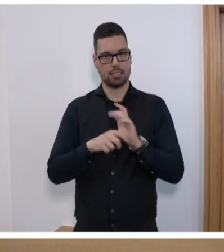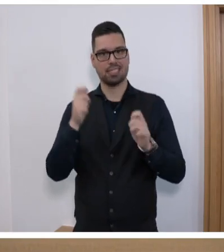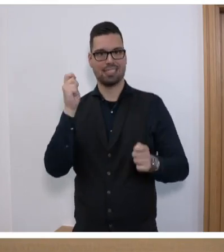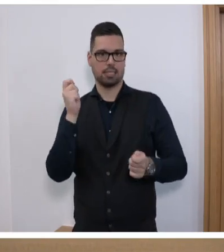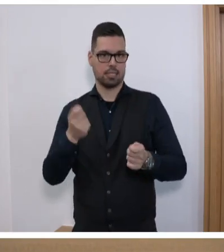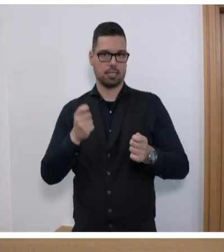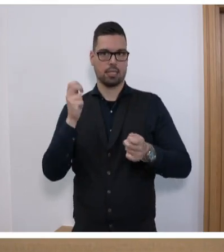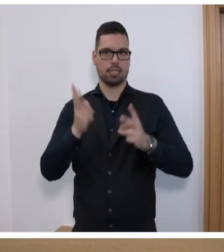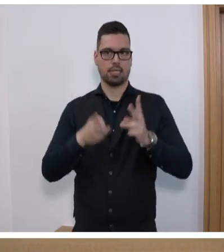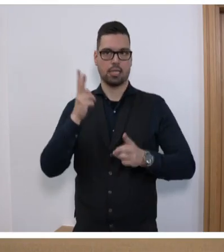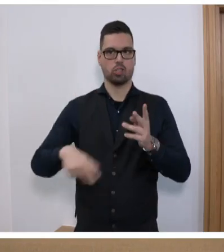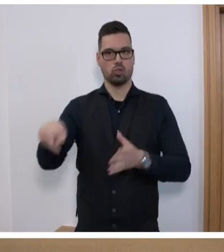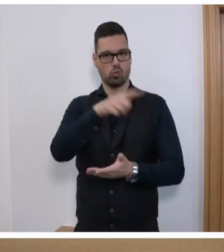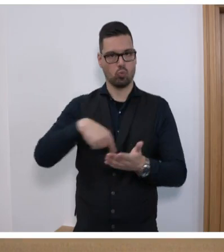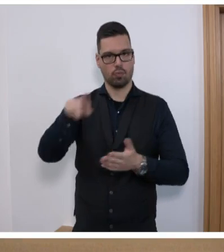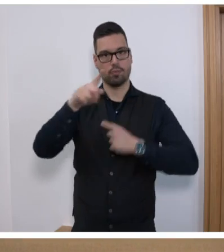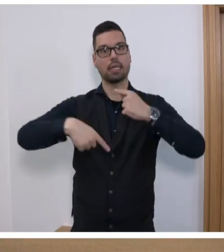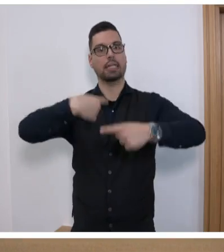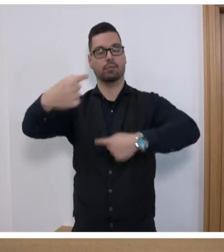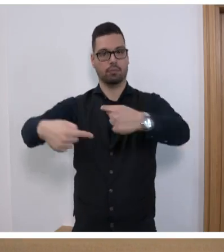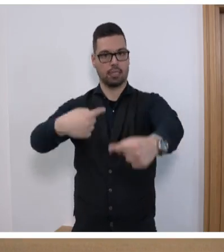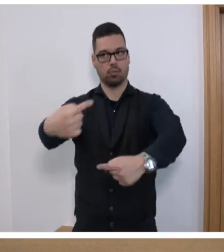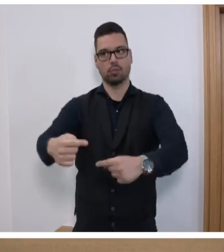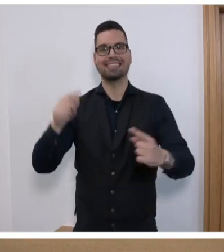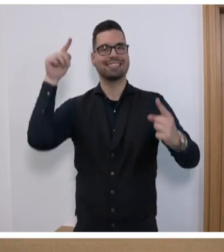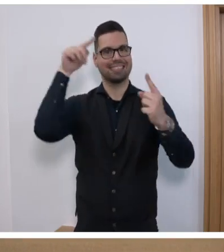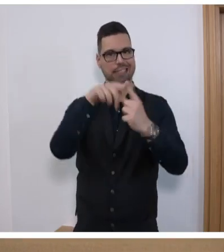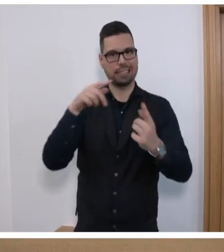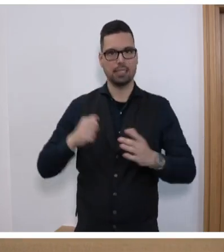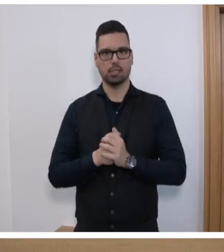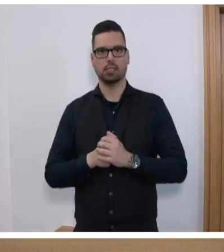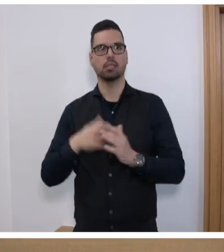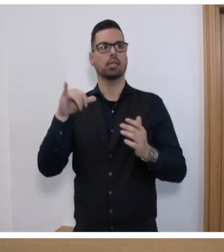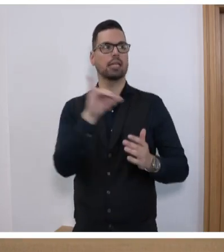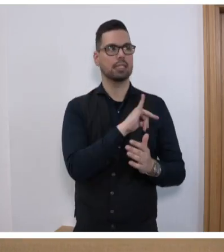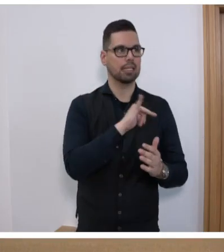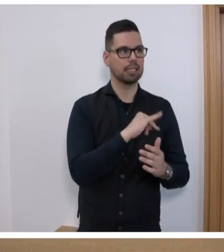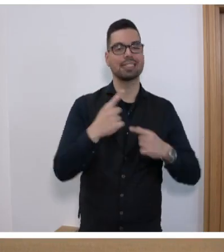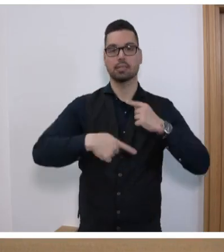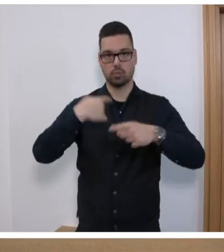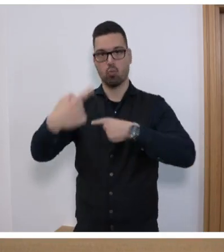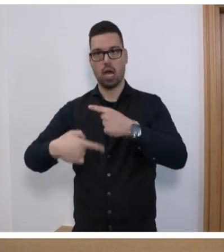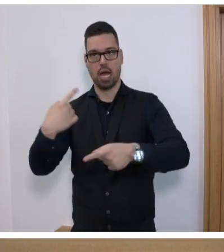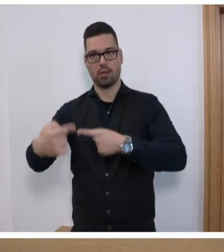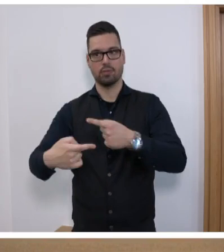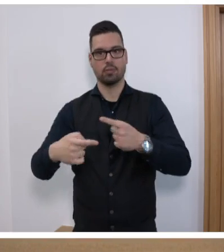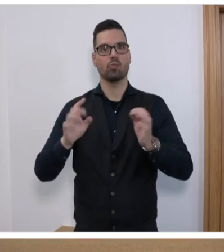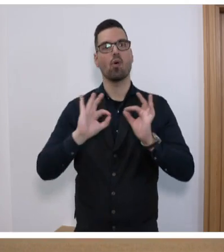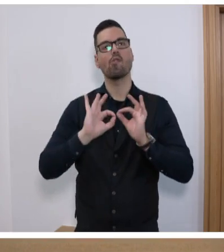bereisspezifisch fortentwickelt mit der schwerpunktmäßigen Zielsetzung im Interesse dauerhafter Gewährleistung der